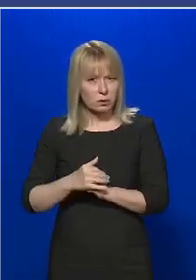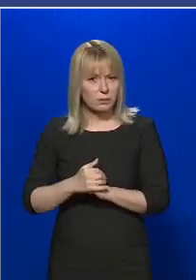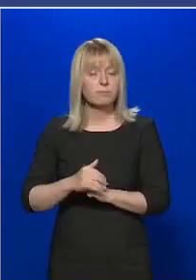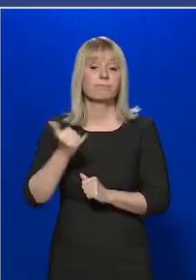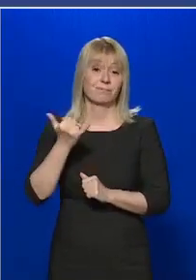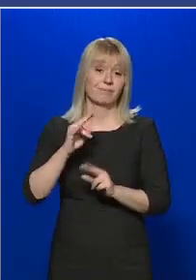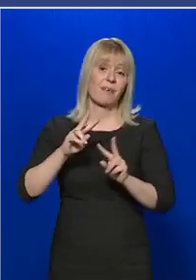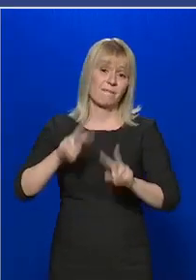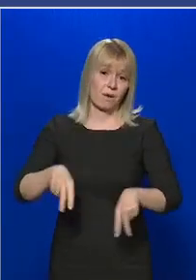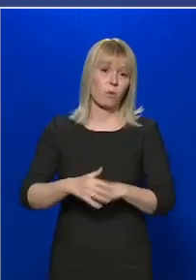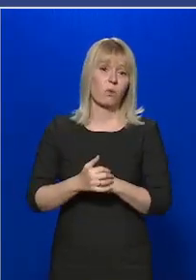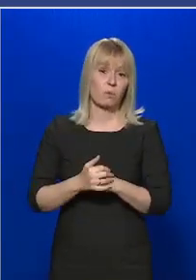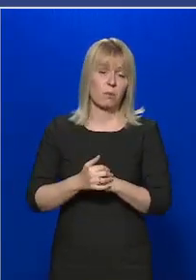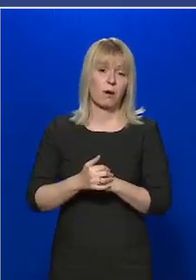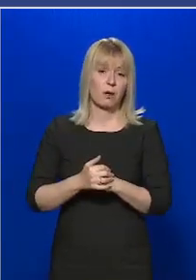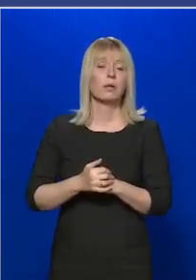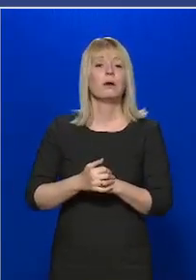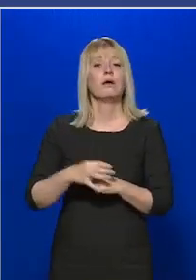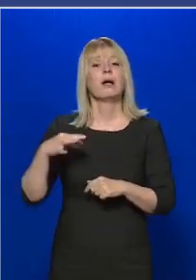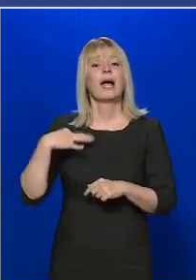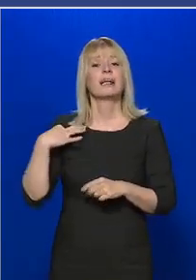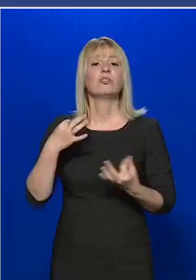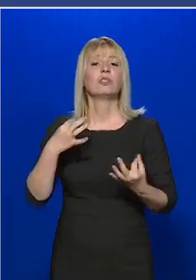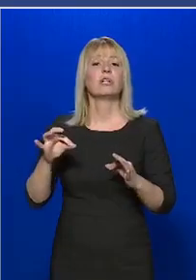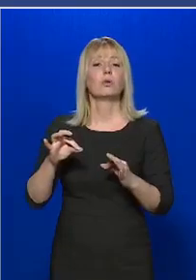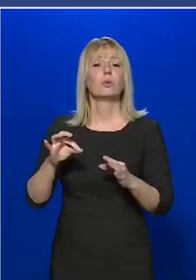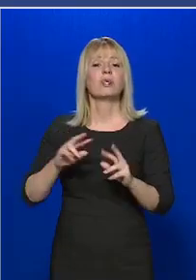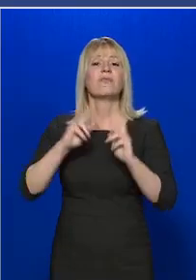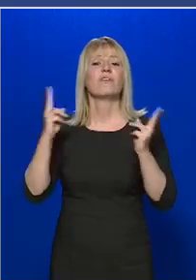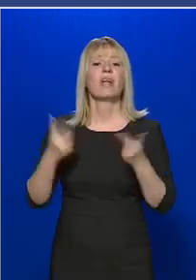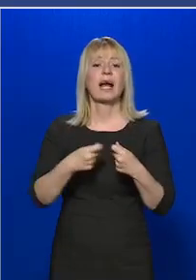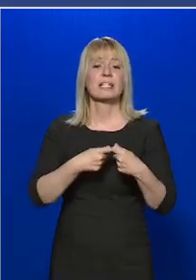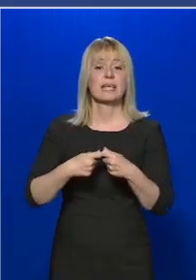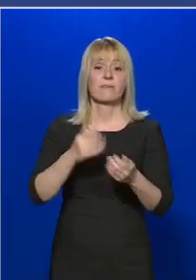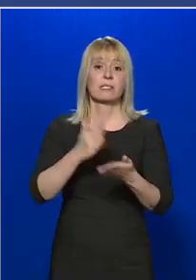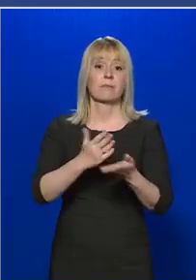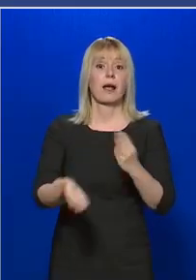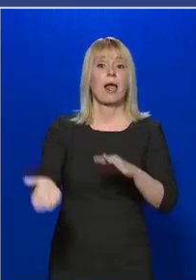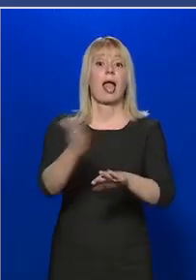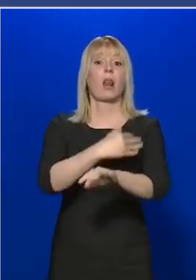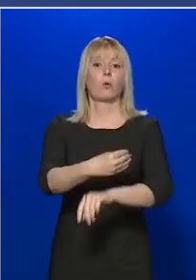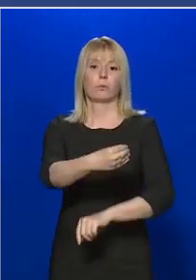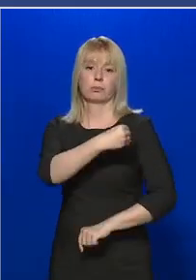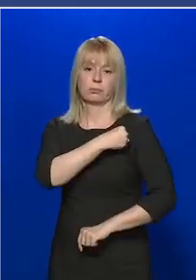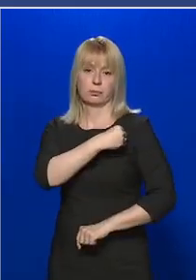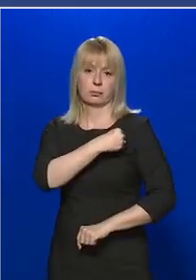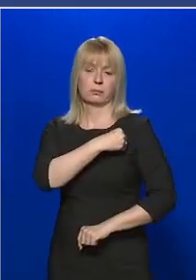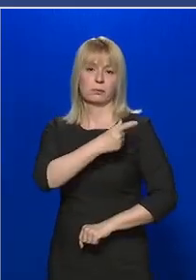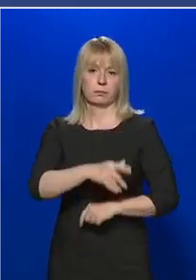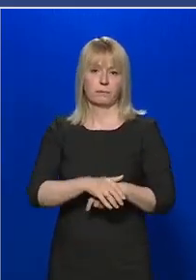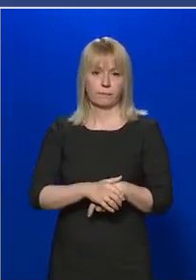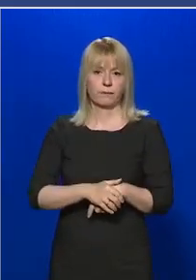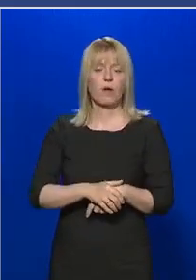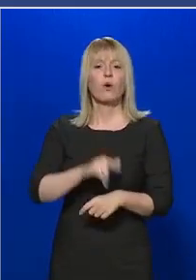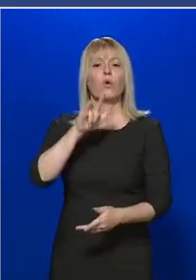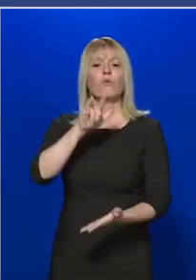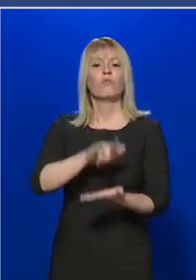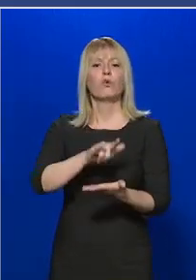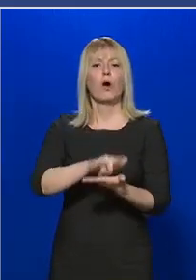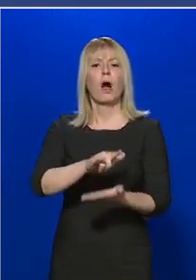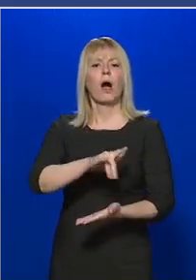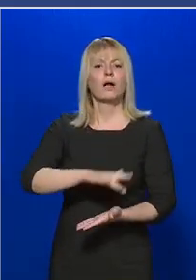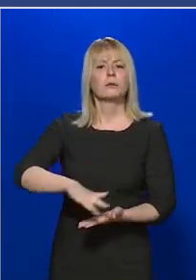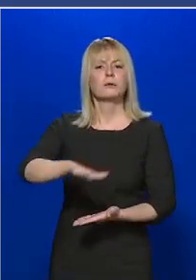az egészségügyi világszervezet a WHO jóval előbb jelzett, tehát a wuhani járvány